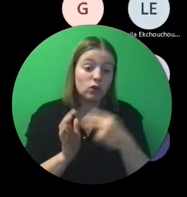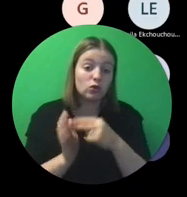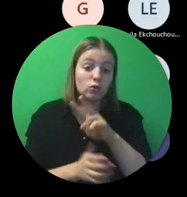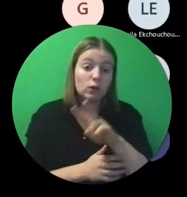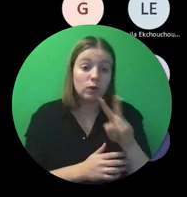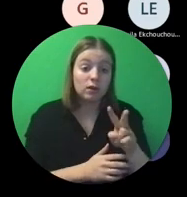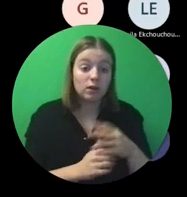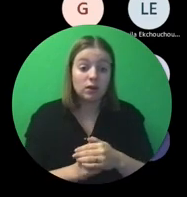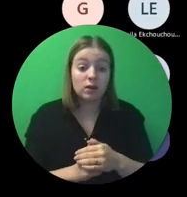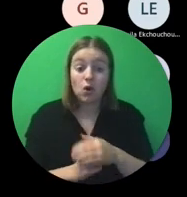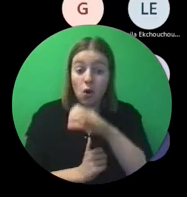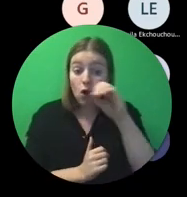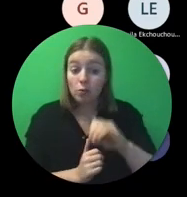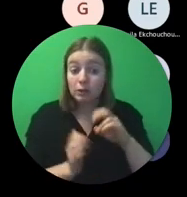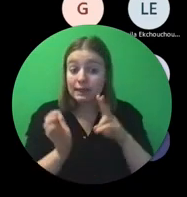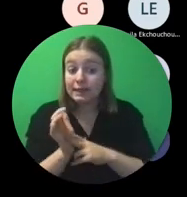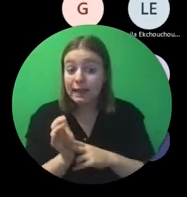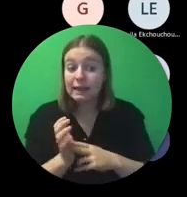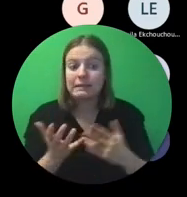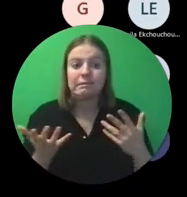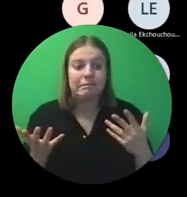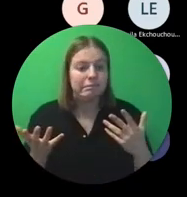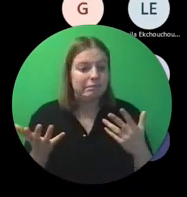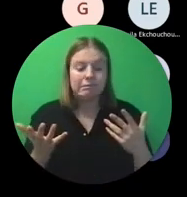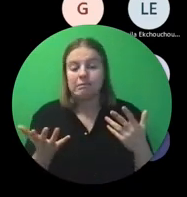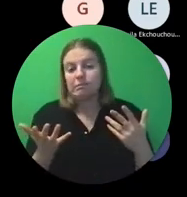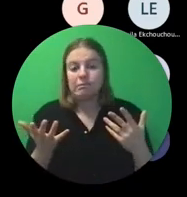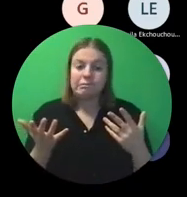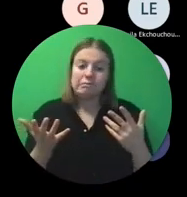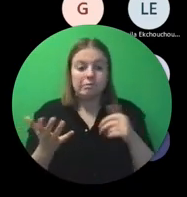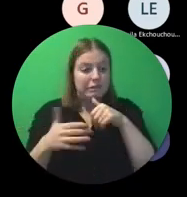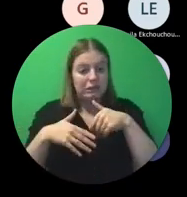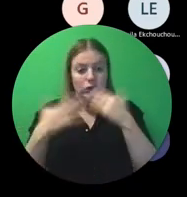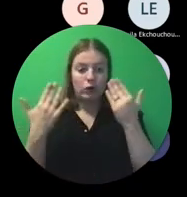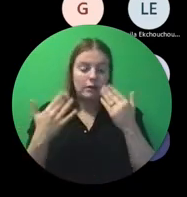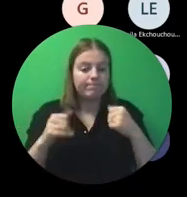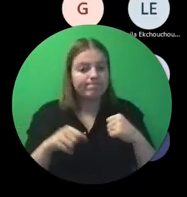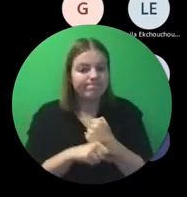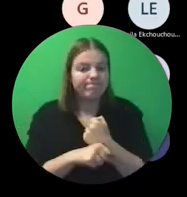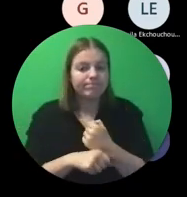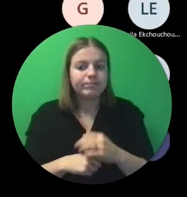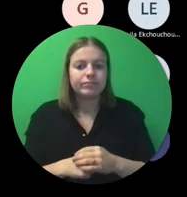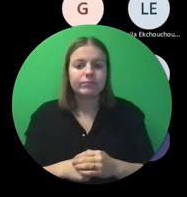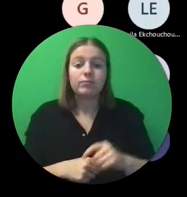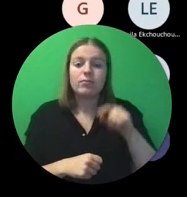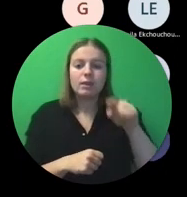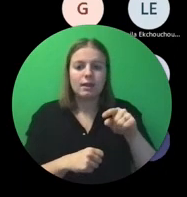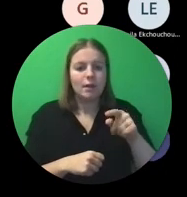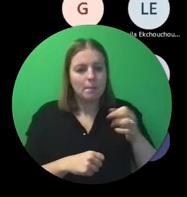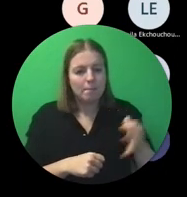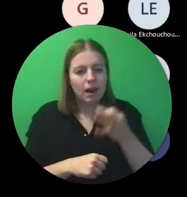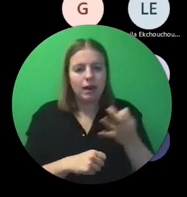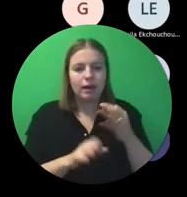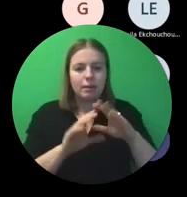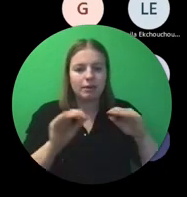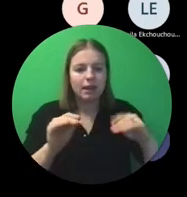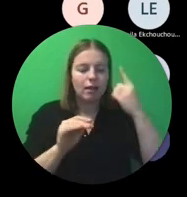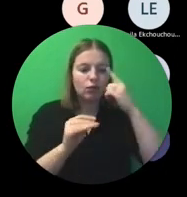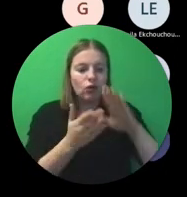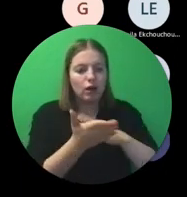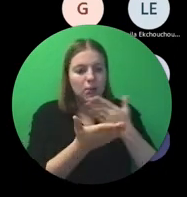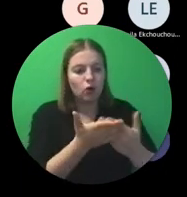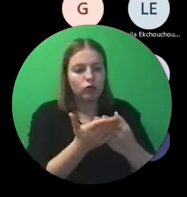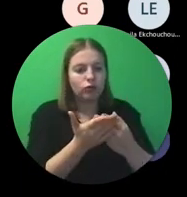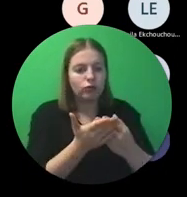Hoe zeker dat is, kunnen we helaas op dit moment niet zeggen. Dat wordt sowieso het hoofdinstrument voor de rapportering aan EPOS.